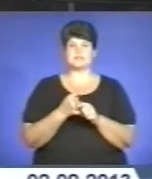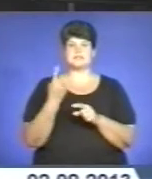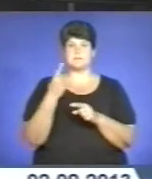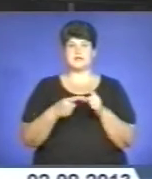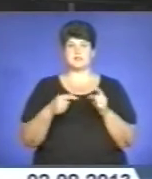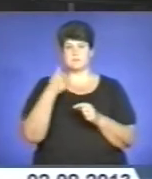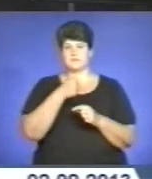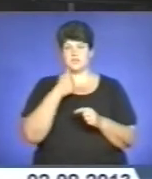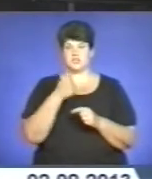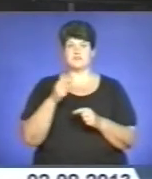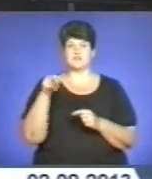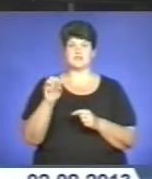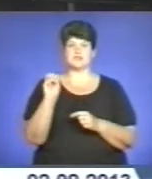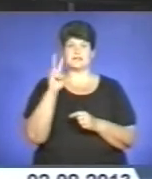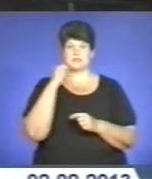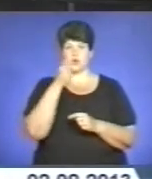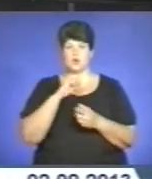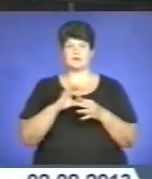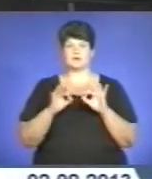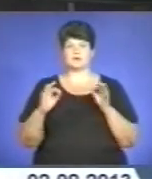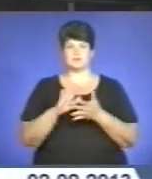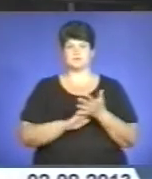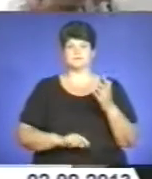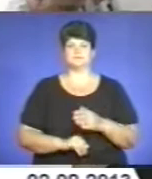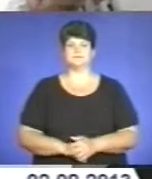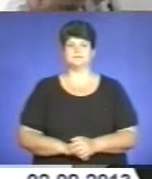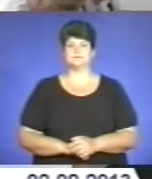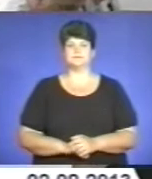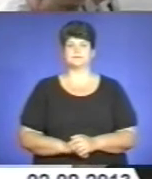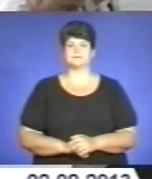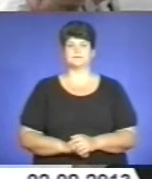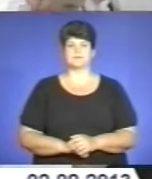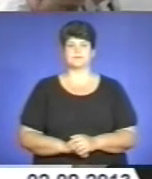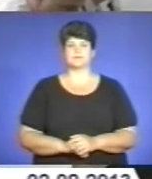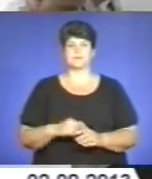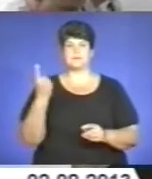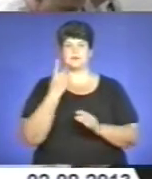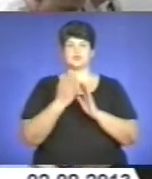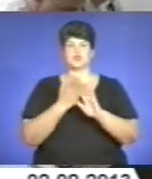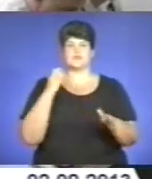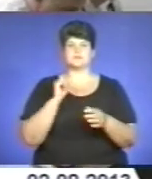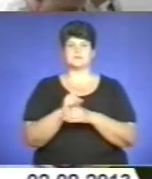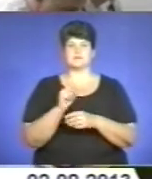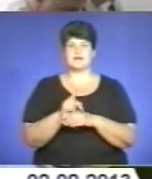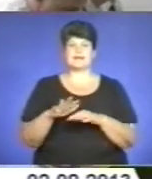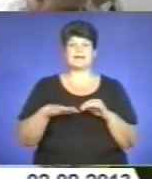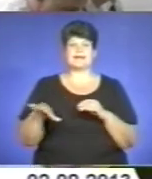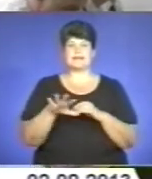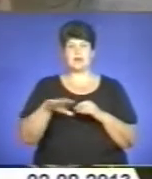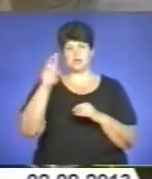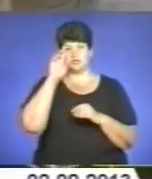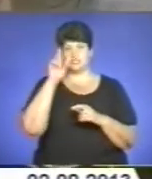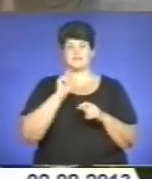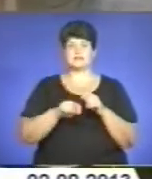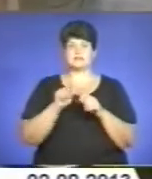півріччя 2013 року. Детальніше у сюжеті. Першочерговим завданням Територіальної державної